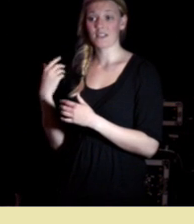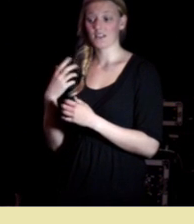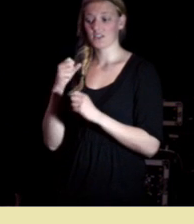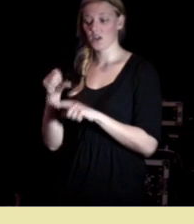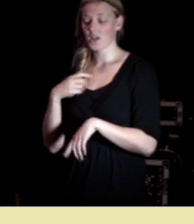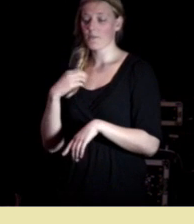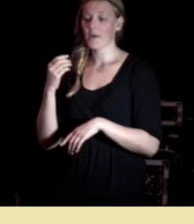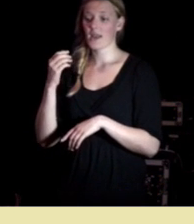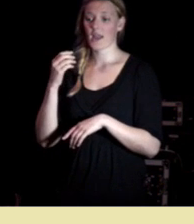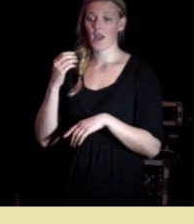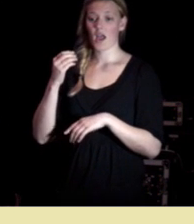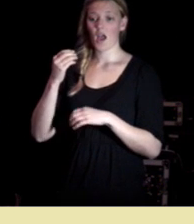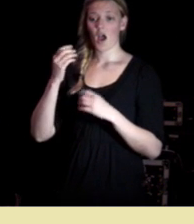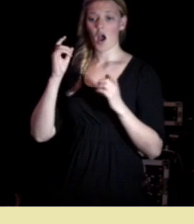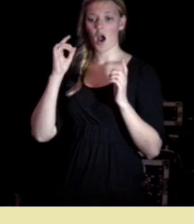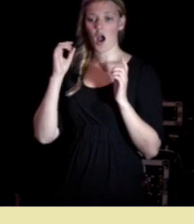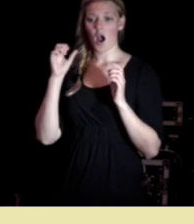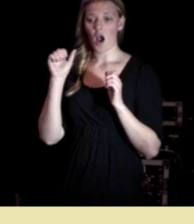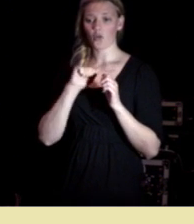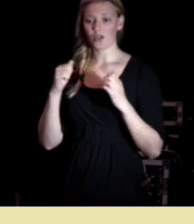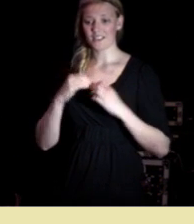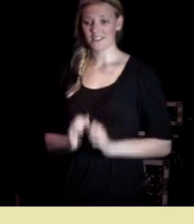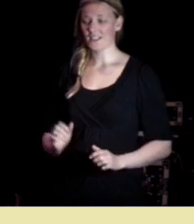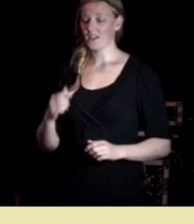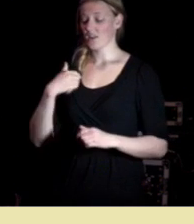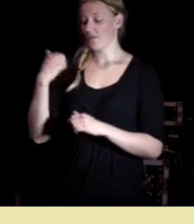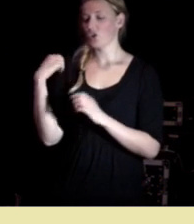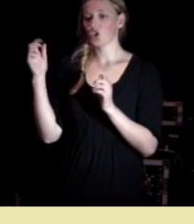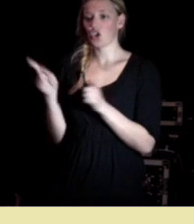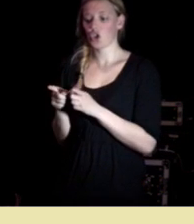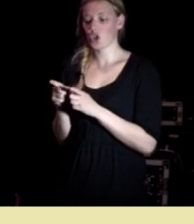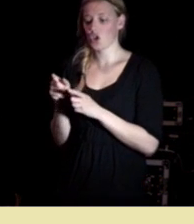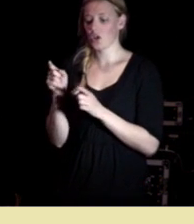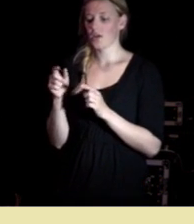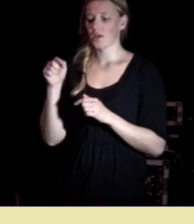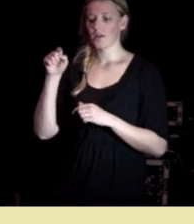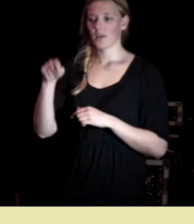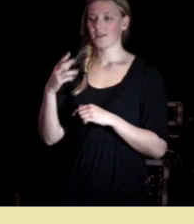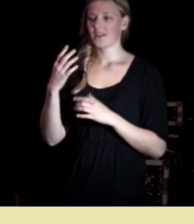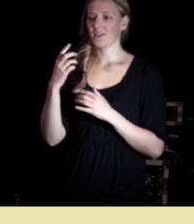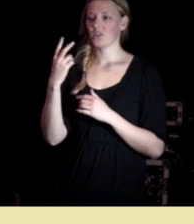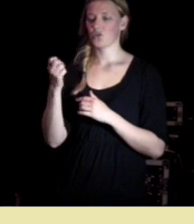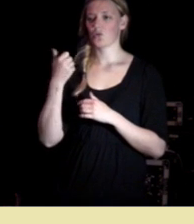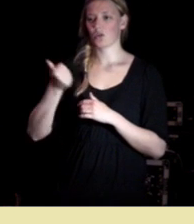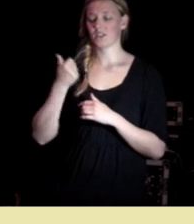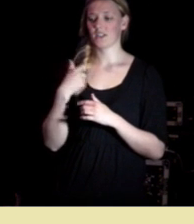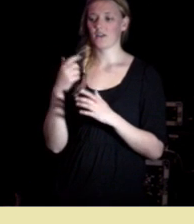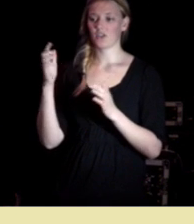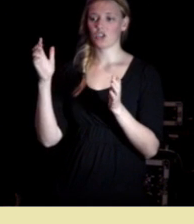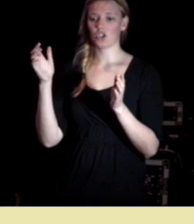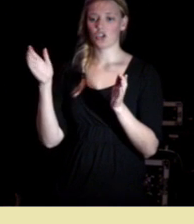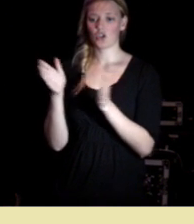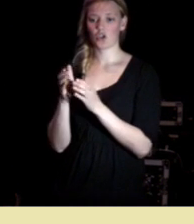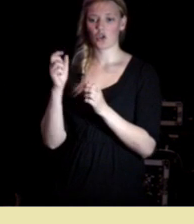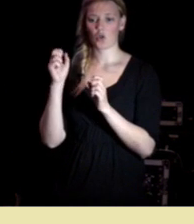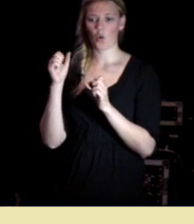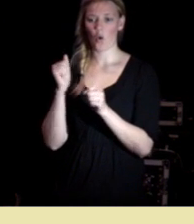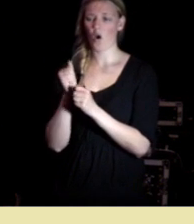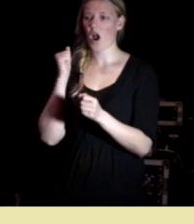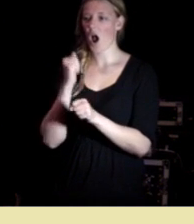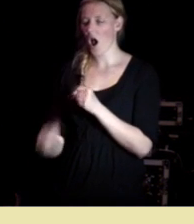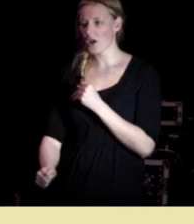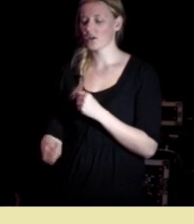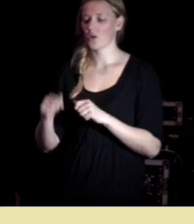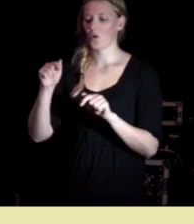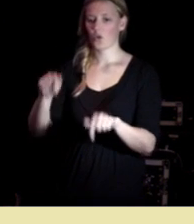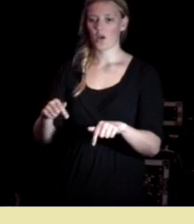80-tallet tynn og hard nå er det tynn hard og sund slik at det normative strammes presset er